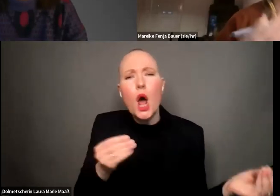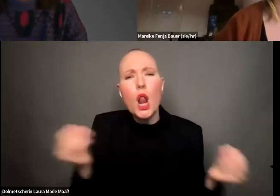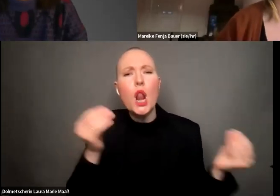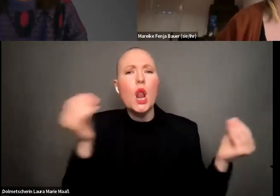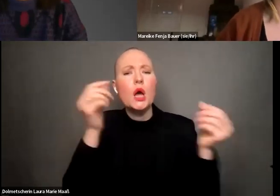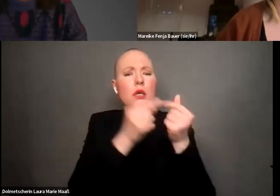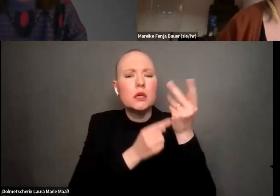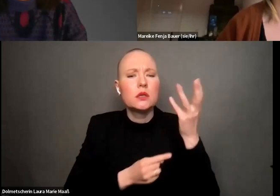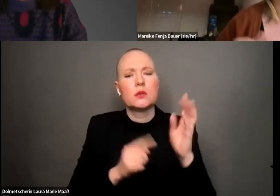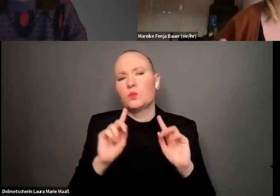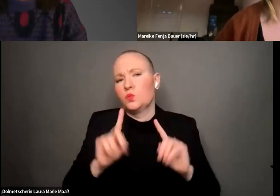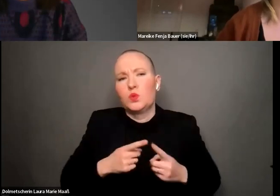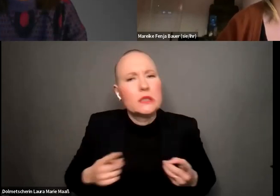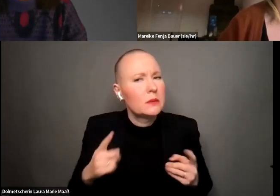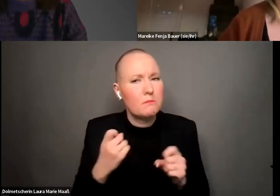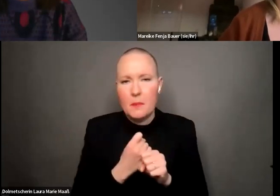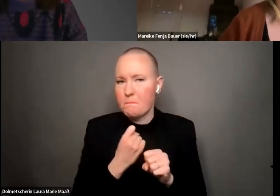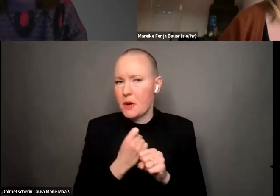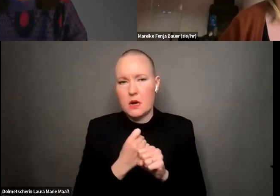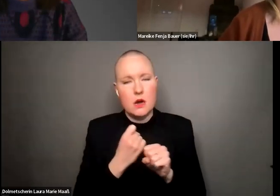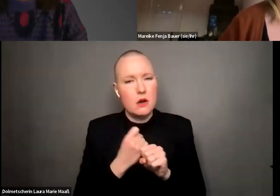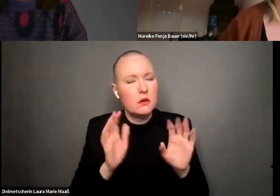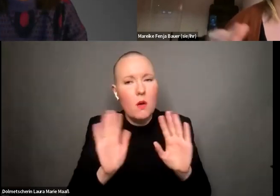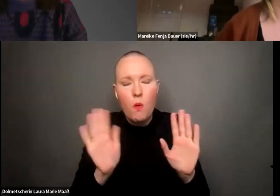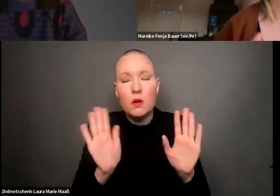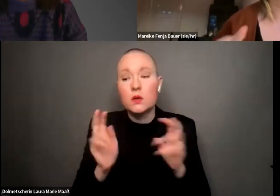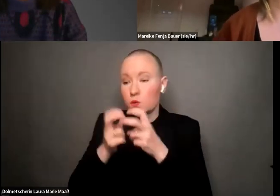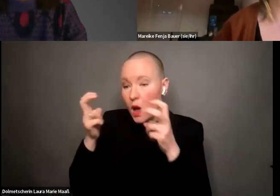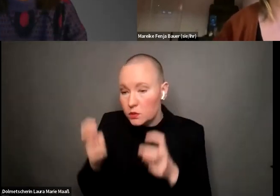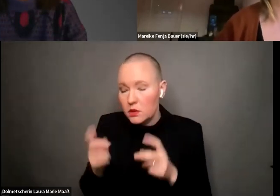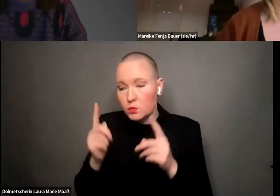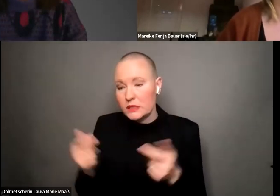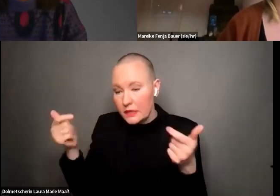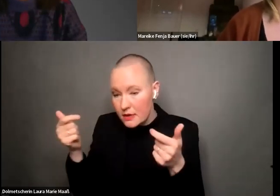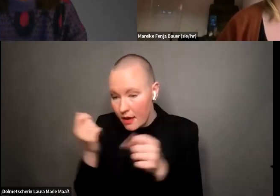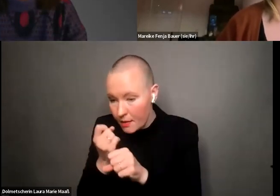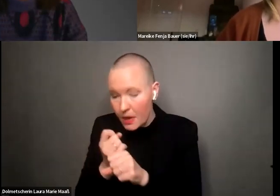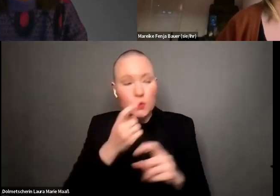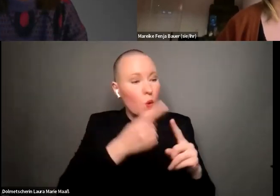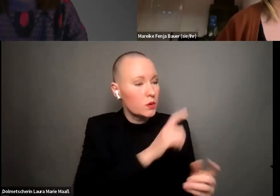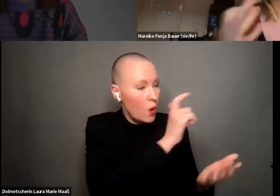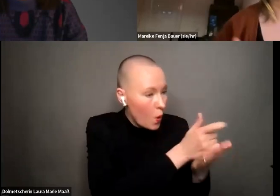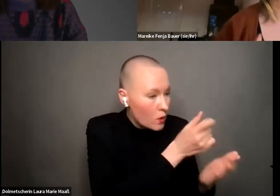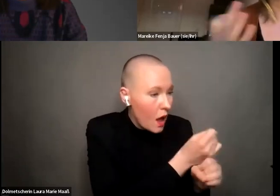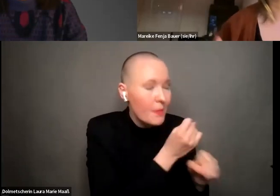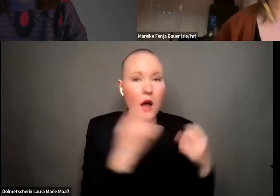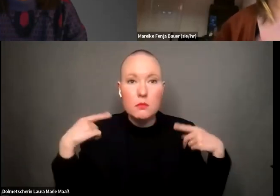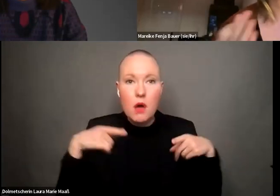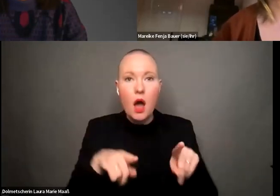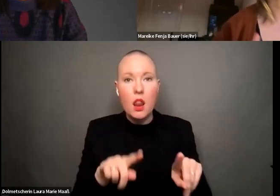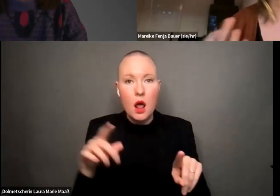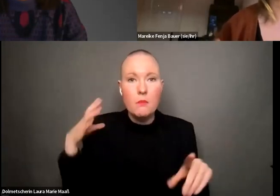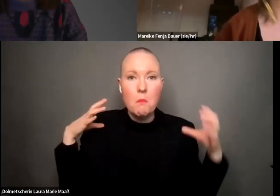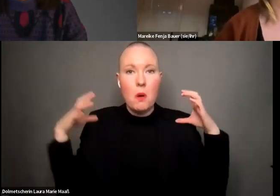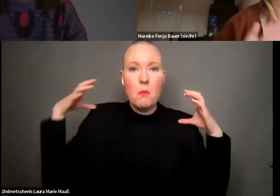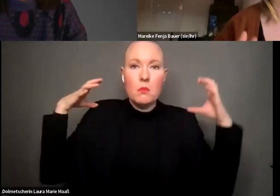nicht mehr der lohnarbeit nachgehen und gleichzeitig noch zu hause care arbeit erledigen ich kann mich auf eins fokussieren und das ist doch die lösung